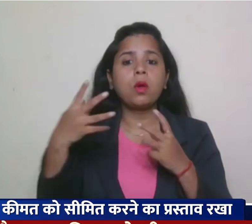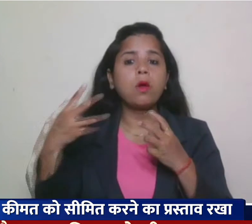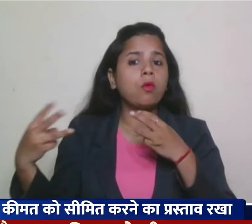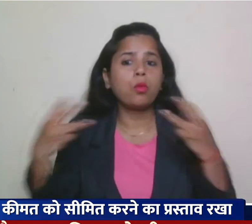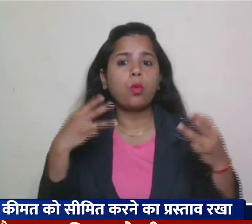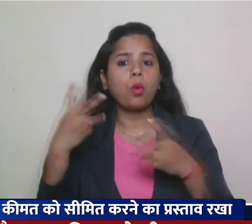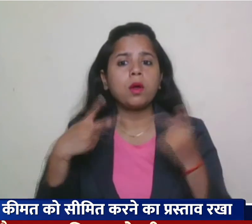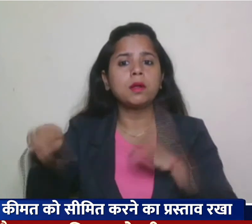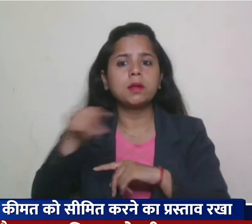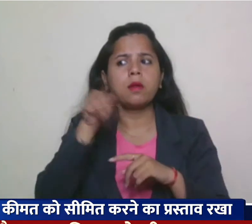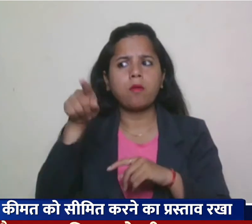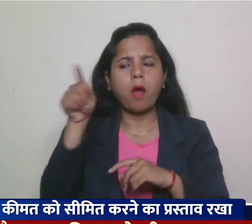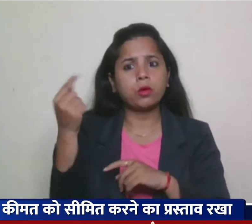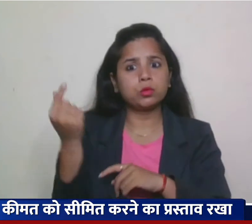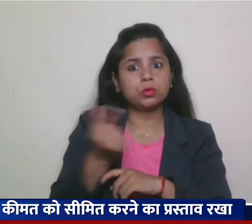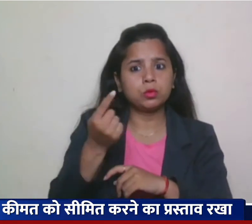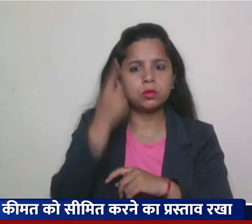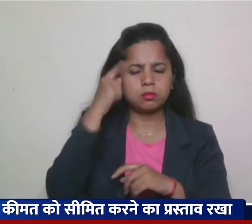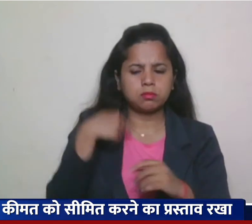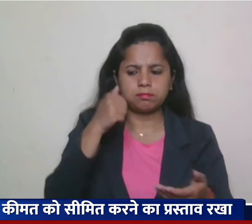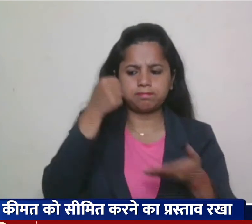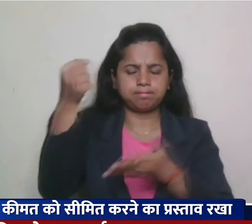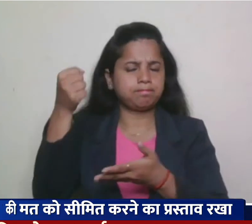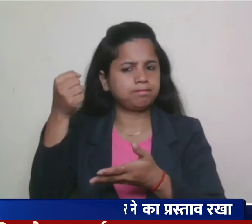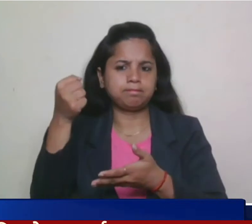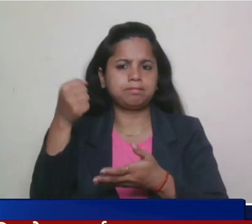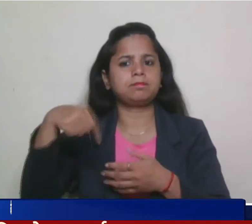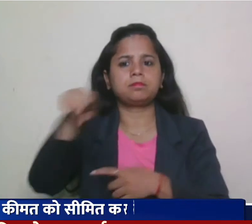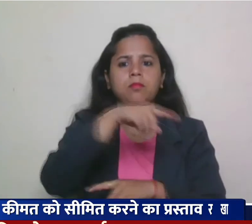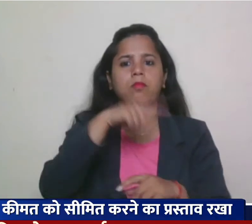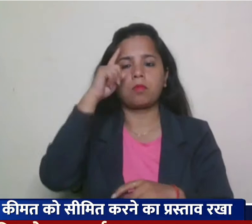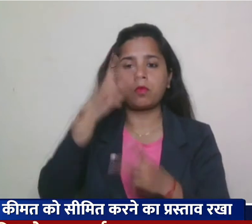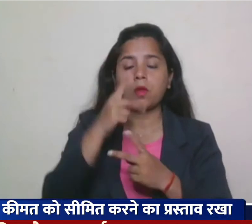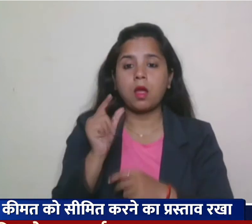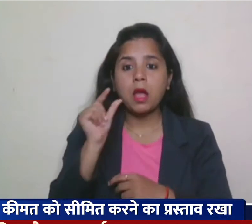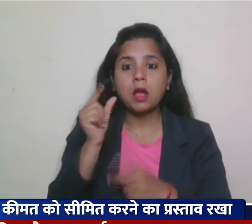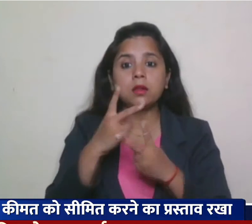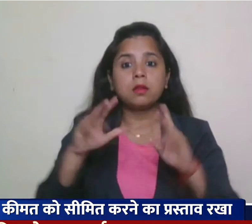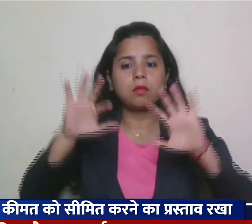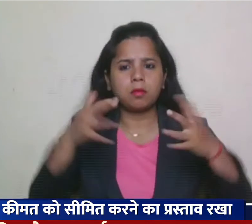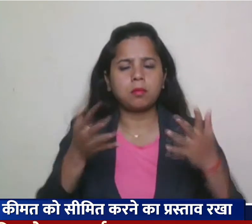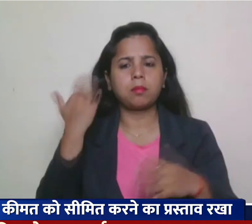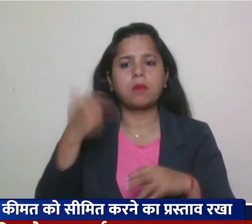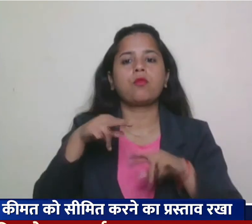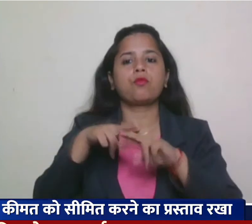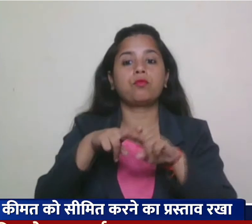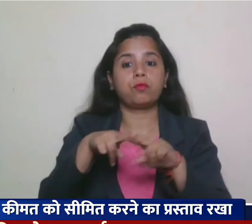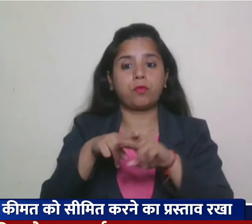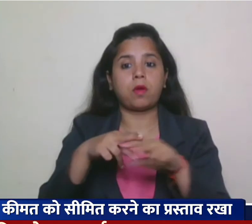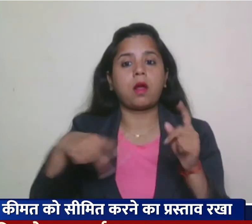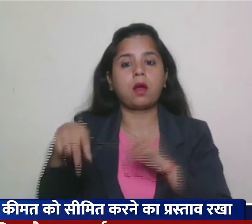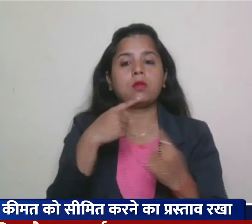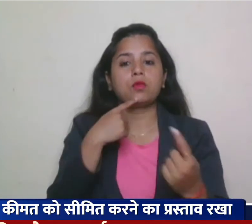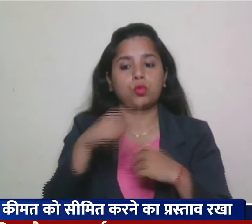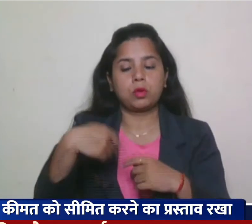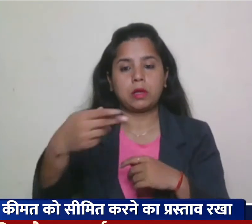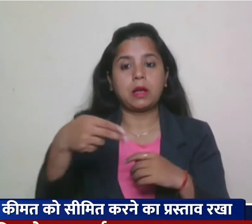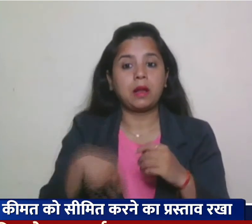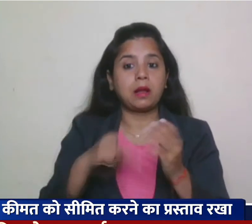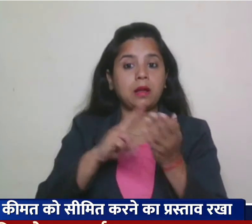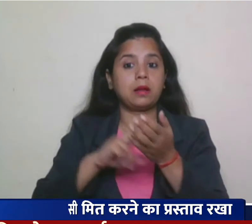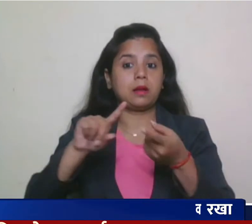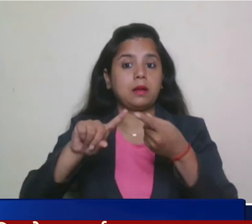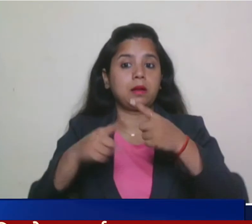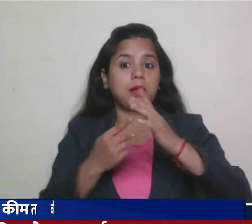उप्योग करते हैं यूरोपीय संग के उर्जा मंत्रियों की आपात कालीन बैठक शुकरवार को होनी है नीदरलेंड लगातार गैस की